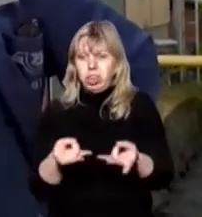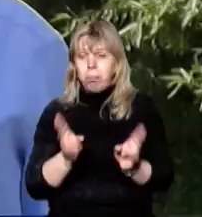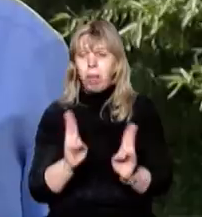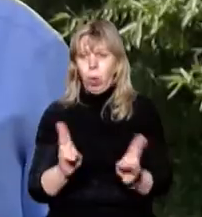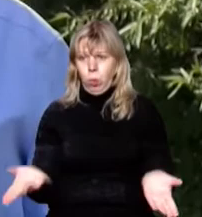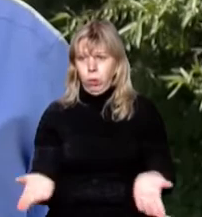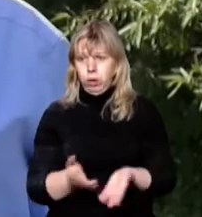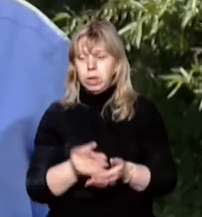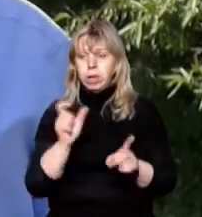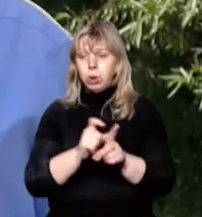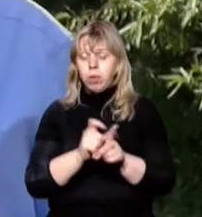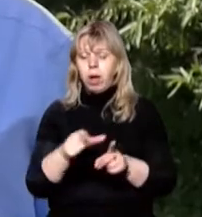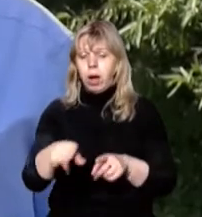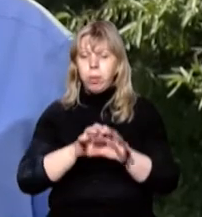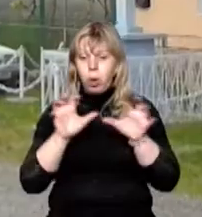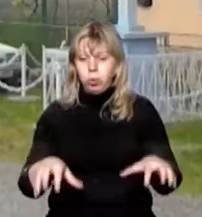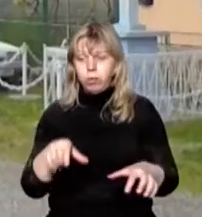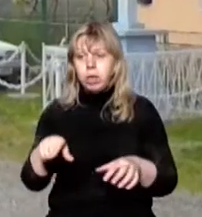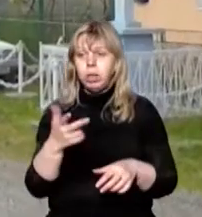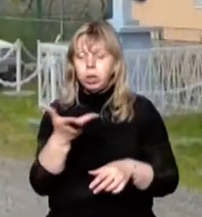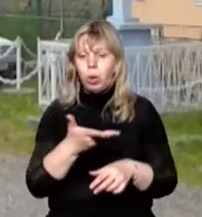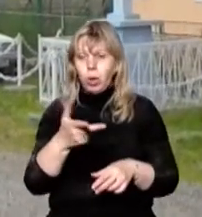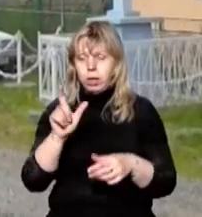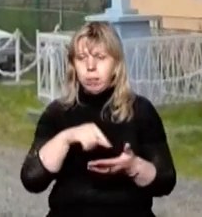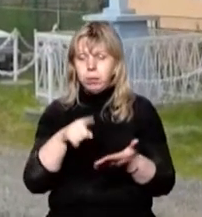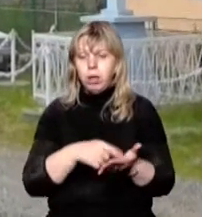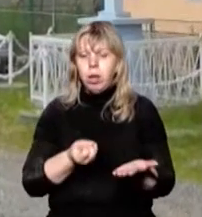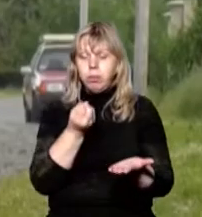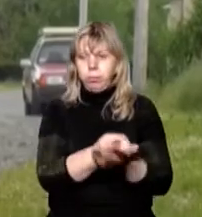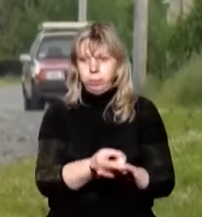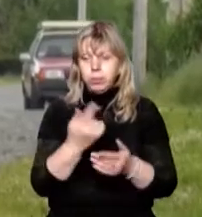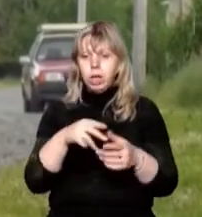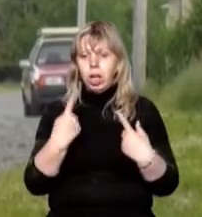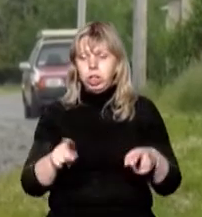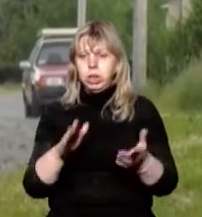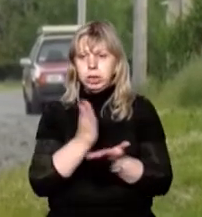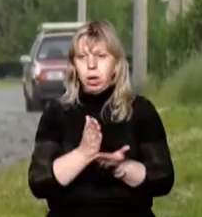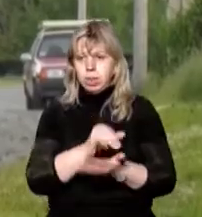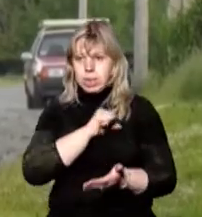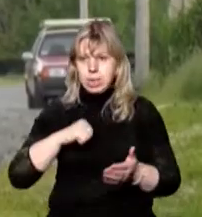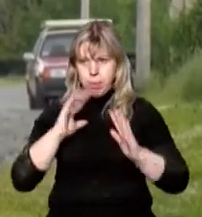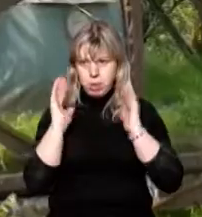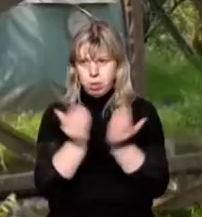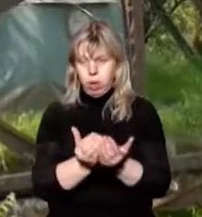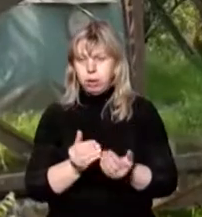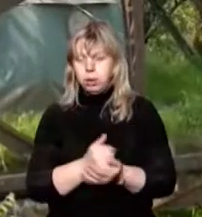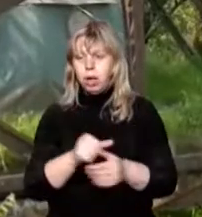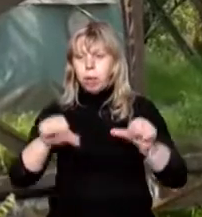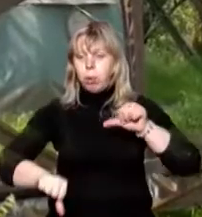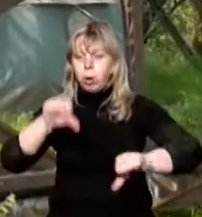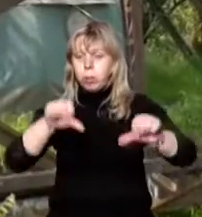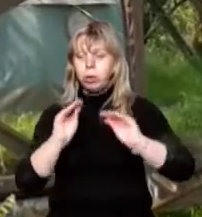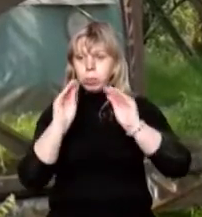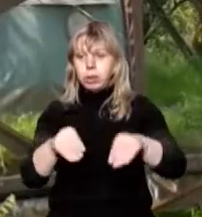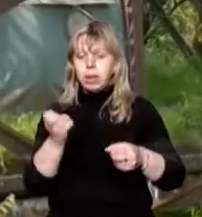кого? За словами Івана Погоріляка, троє місцевих жителів госпіталізовані, інші знаходяться на самоізоляції. Блокпост